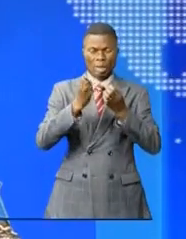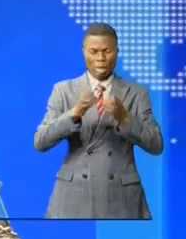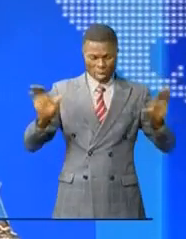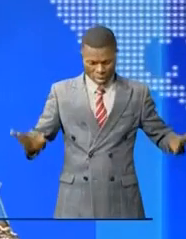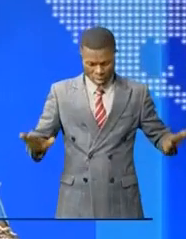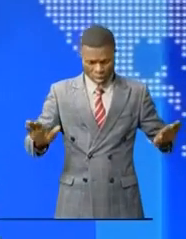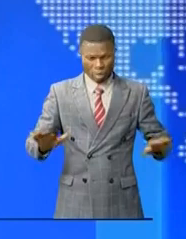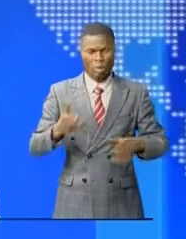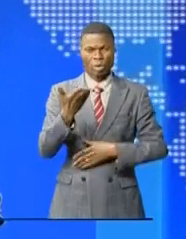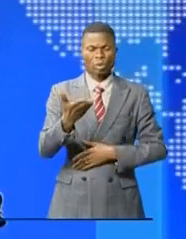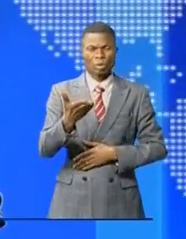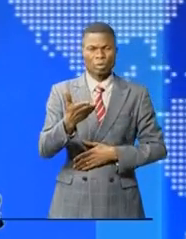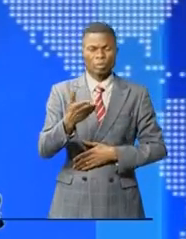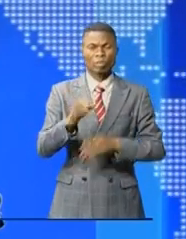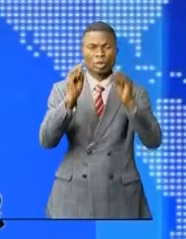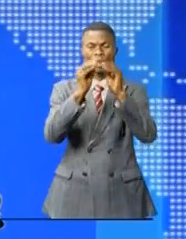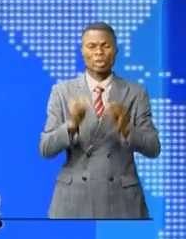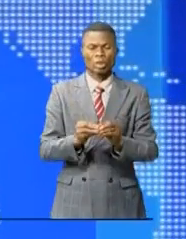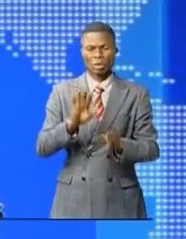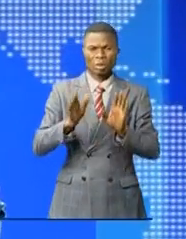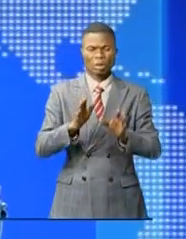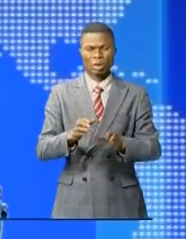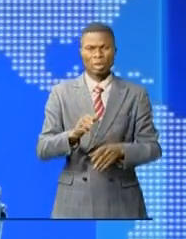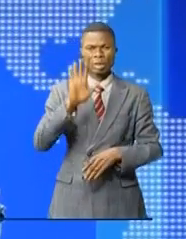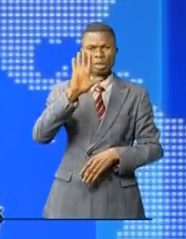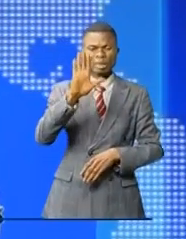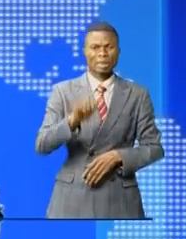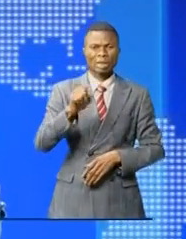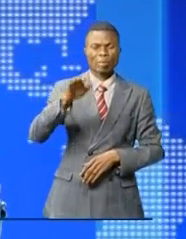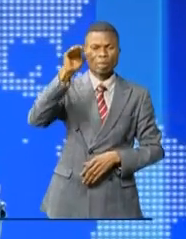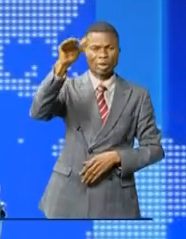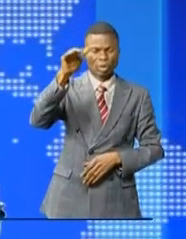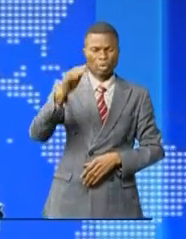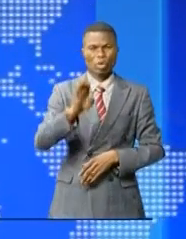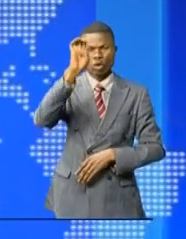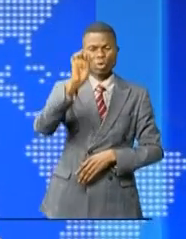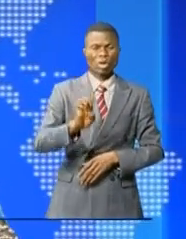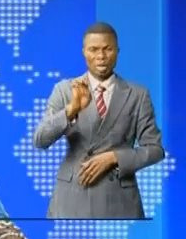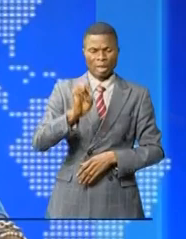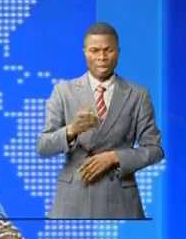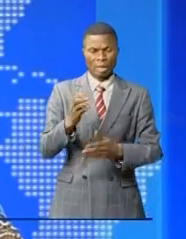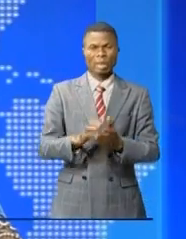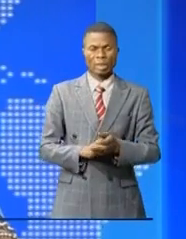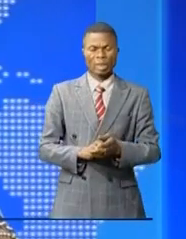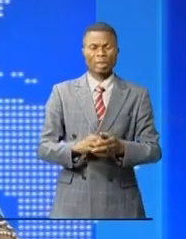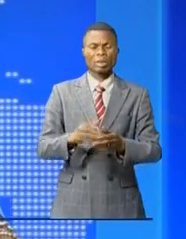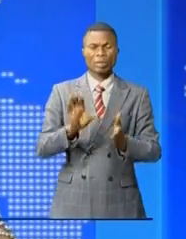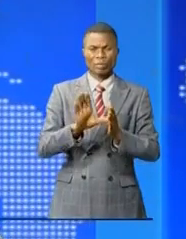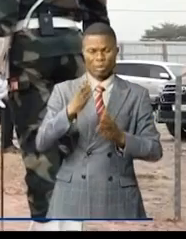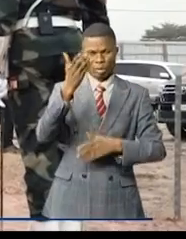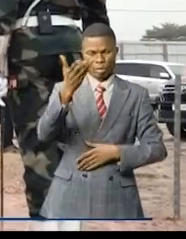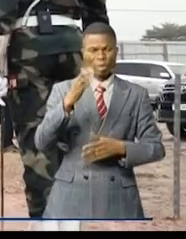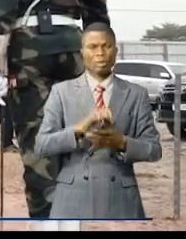Contractor dont le coût est évalué à plus de 5 millions d'euros. Jojo Nibou, Patti Tondwangou, Marcel Moubenga pour le